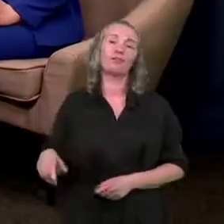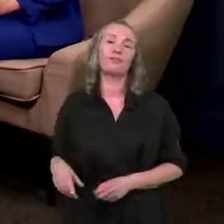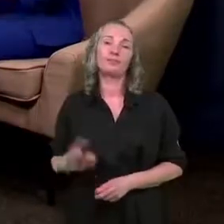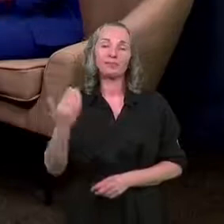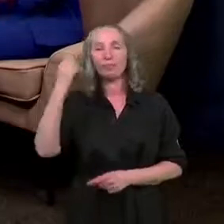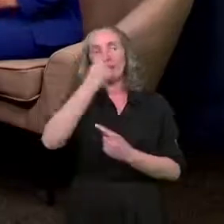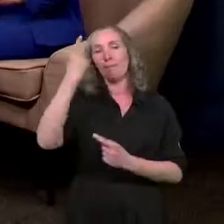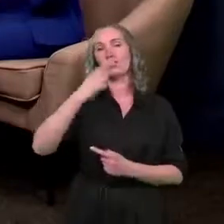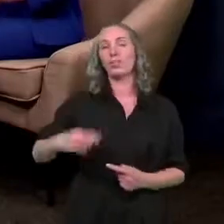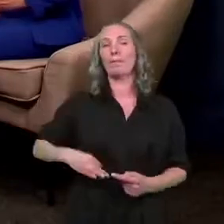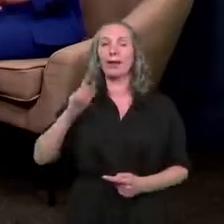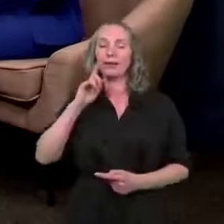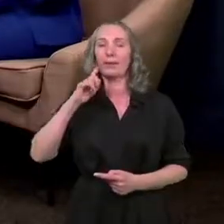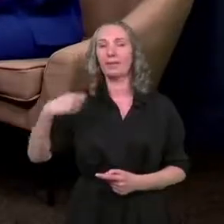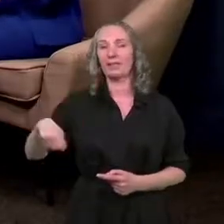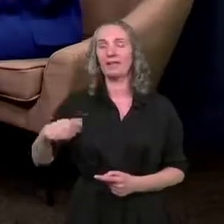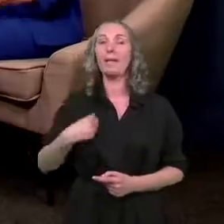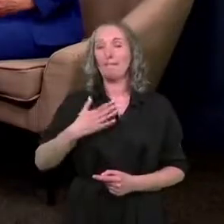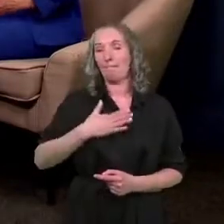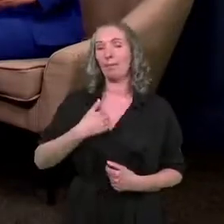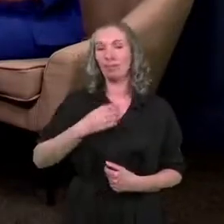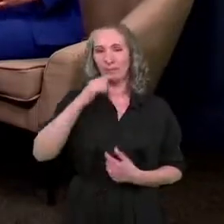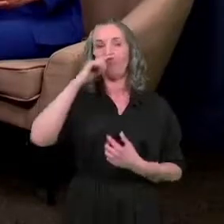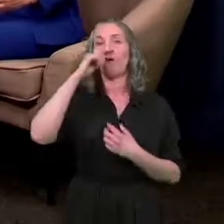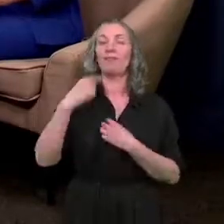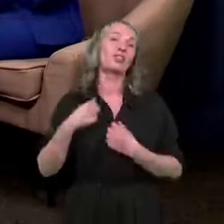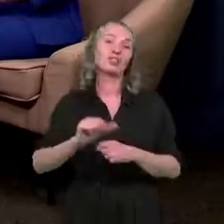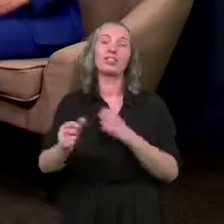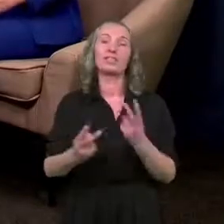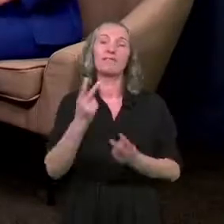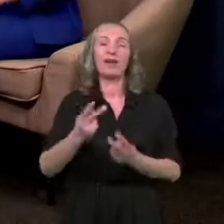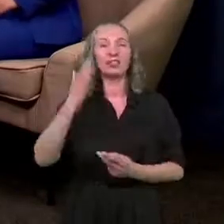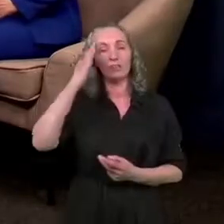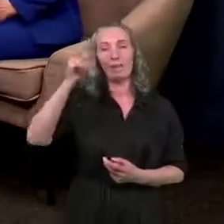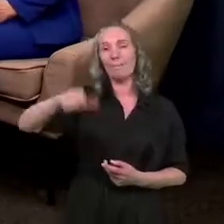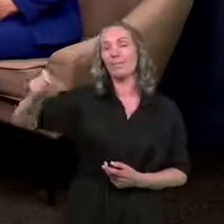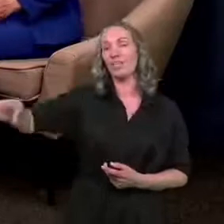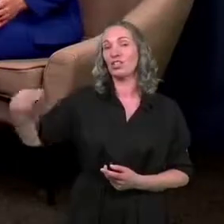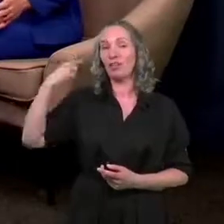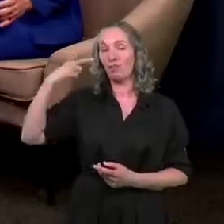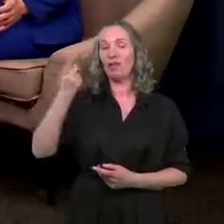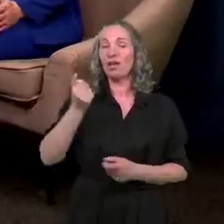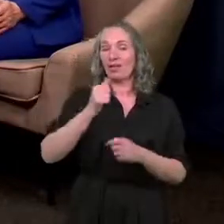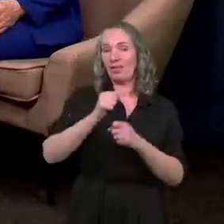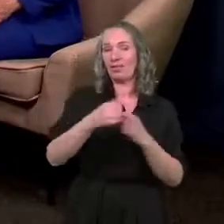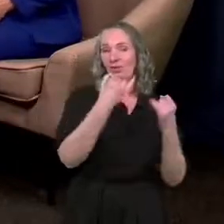myślę, Panie Prezydencie, że mamy się czym pochwalić i ważne jest, żeby mieszkańcy zobaczyli, jaka jest różnica między